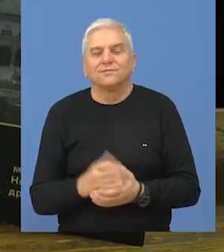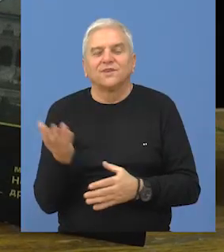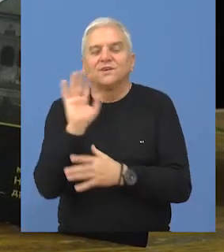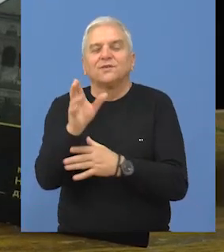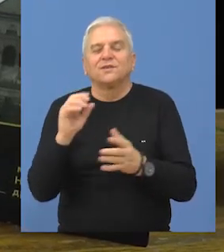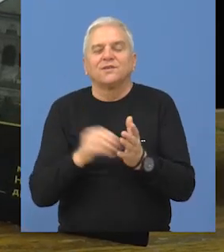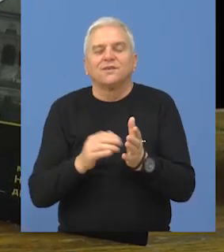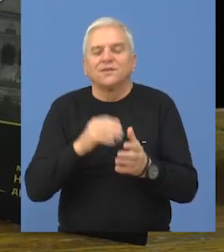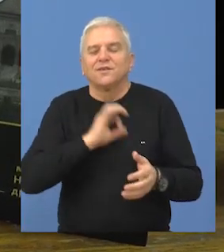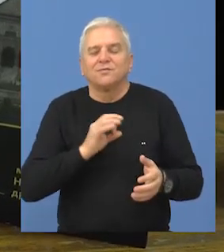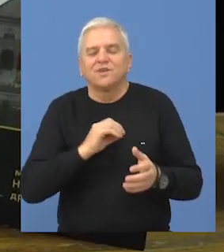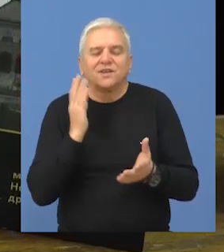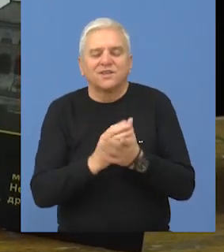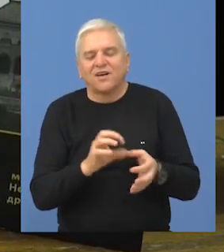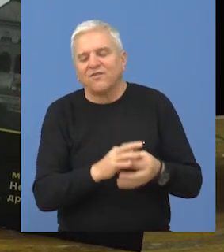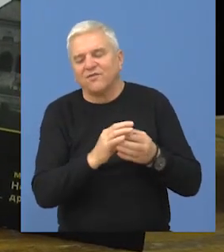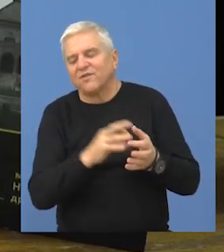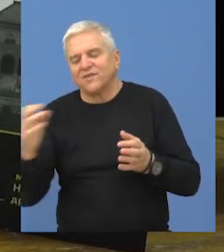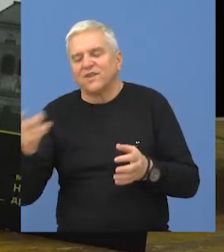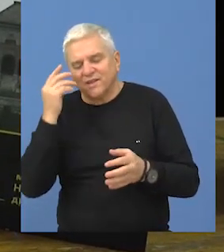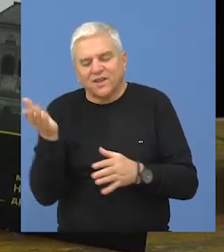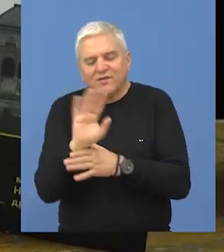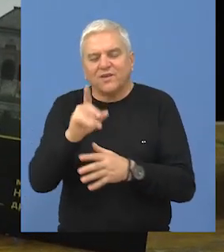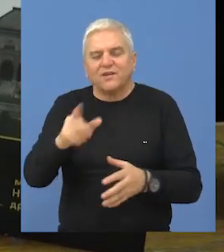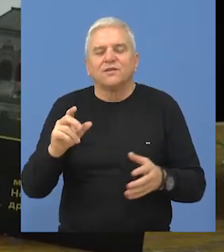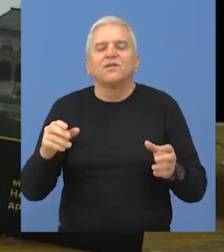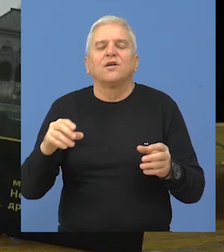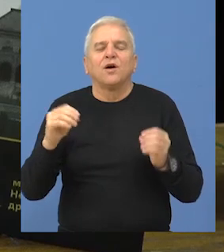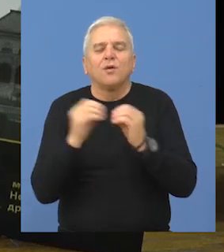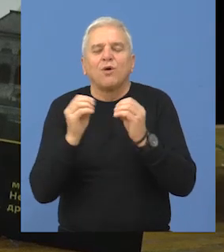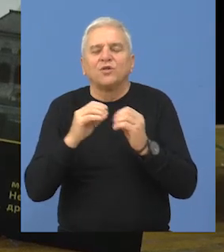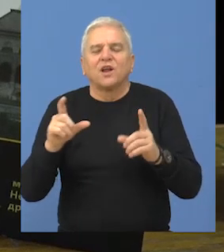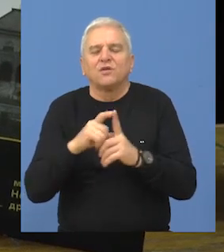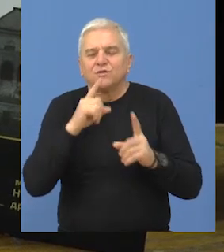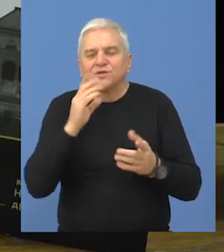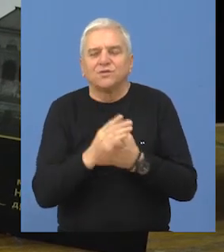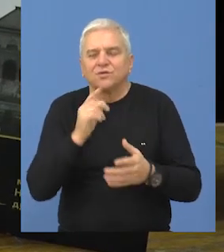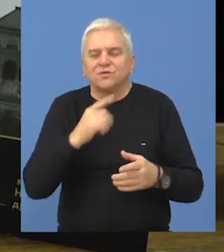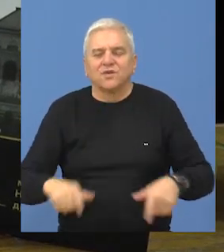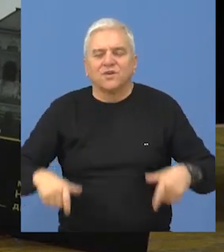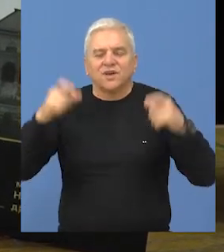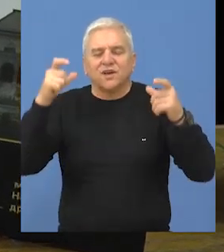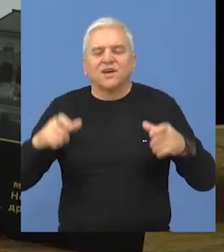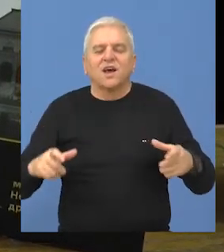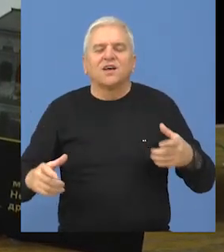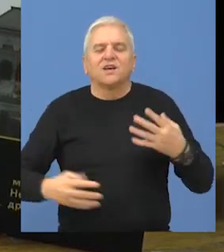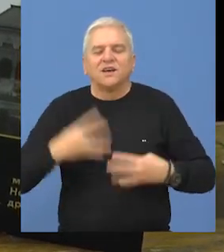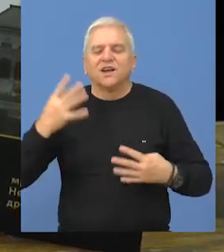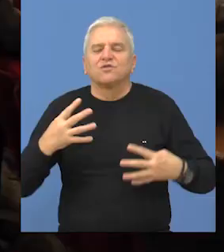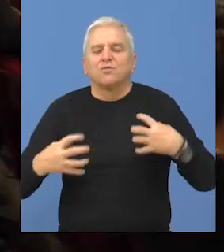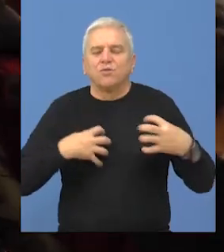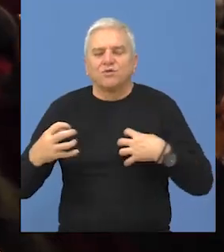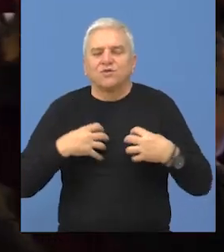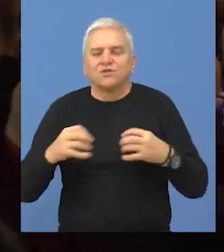Promocija dela za večita vremena, testamentarno zaveštanje Bogdana Dunđerskog, održana je u gradskom pozorištu